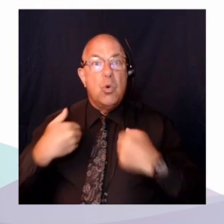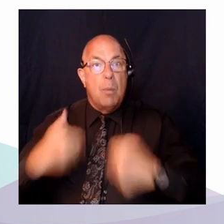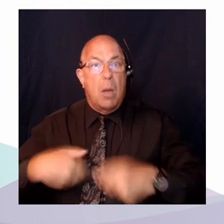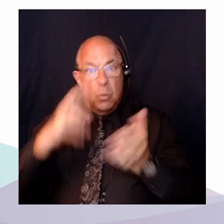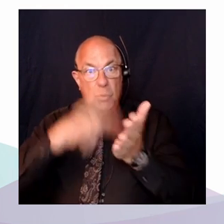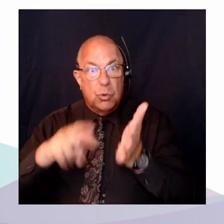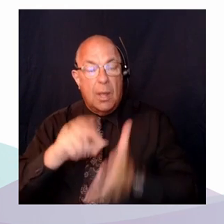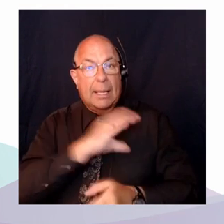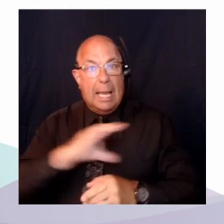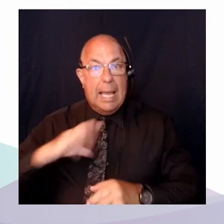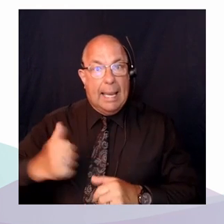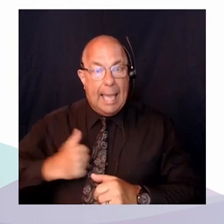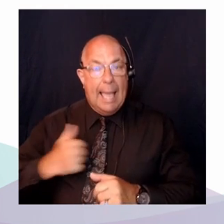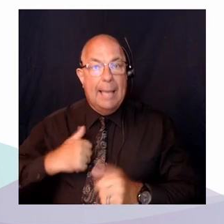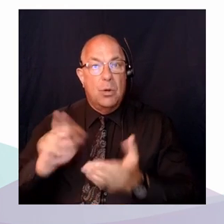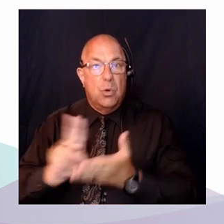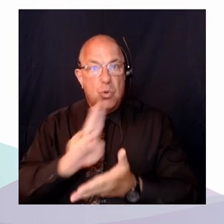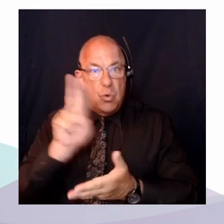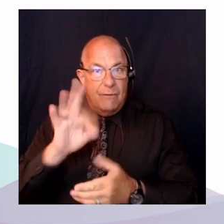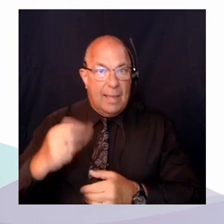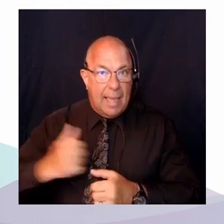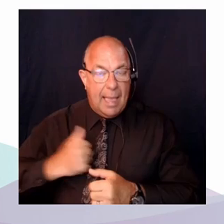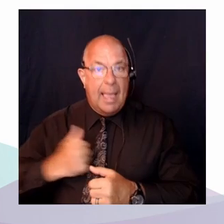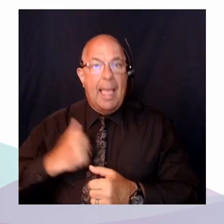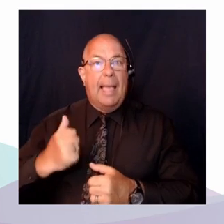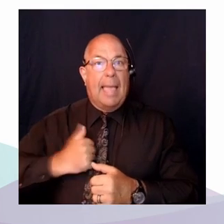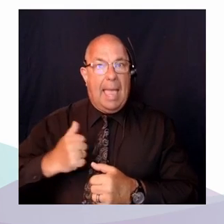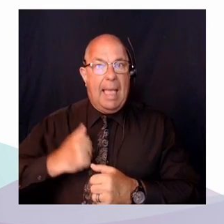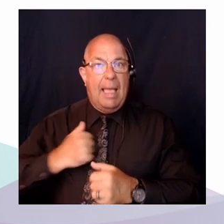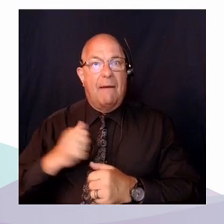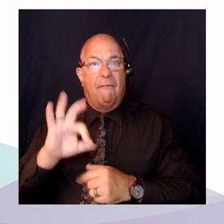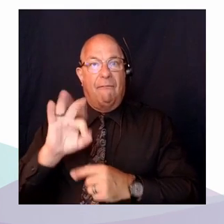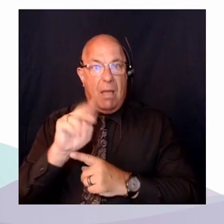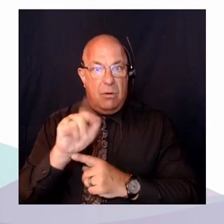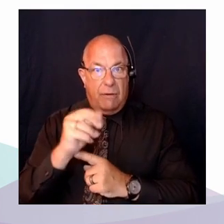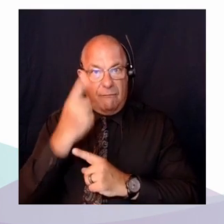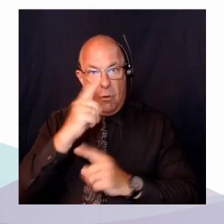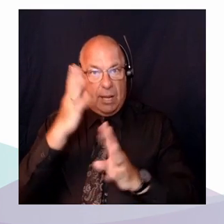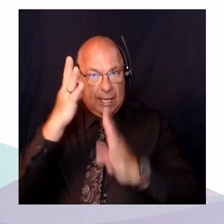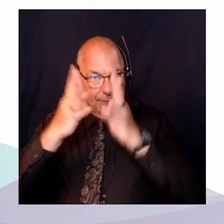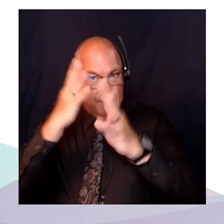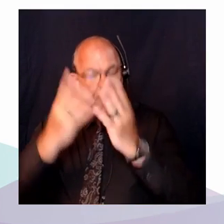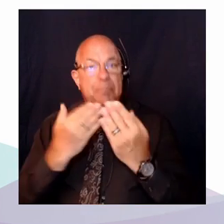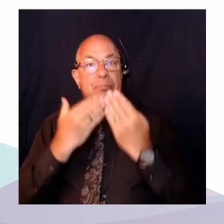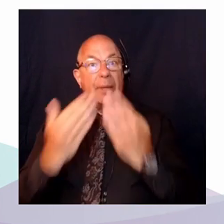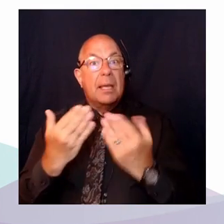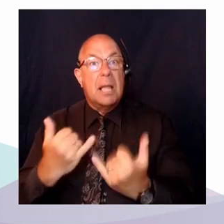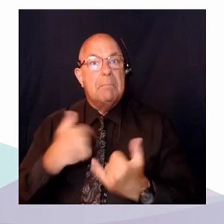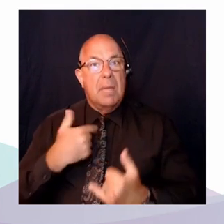Je vous remercie et j'invite maintenant la professeure Vézina à présenter sa conférence.